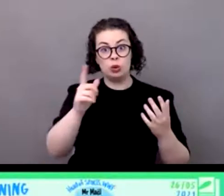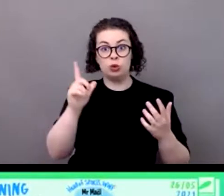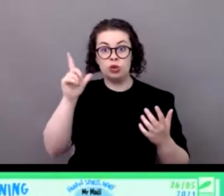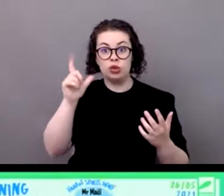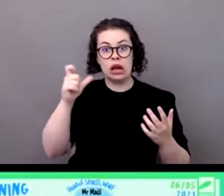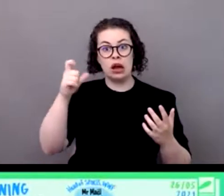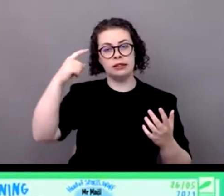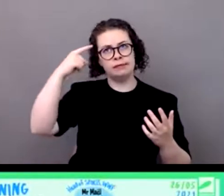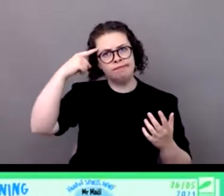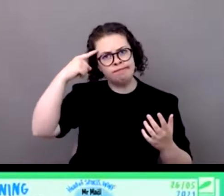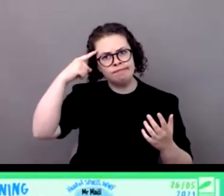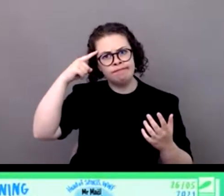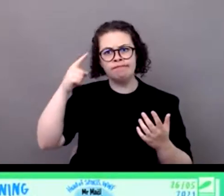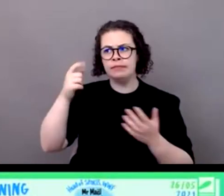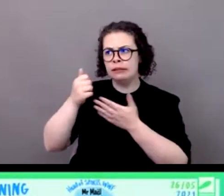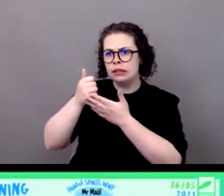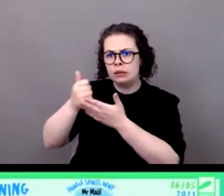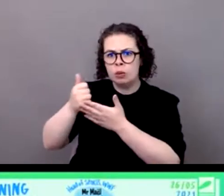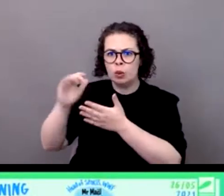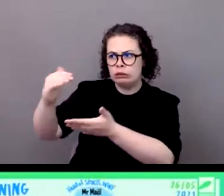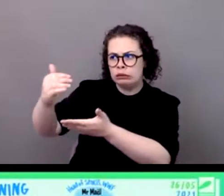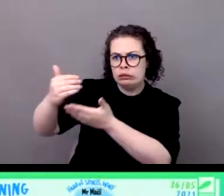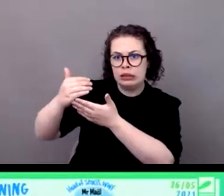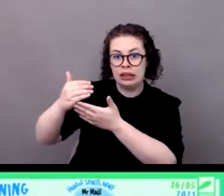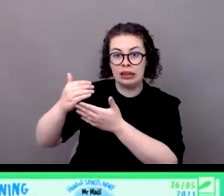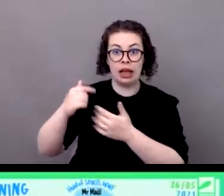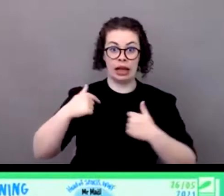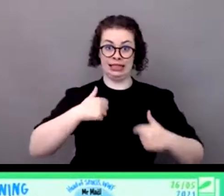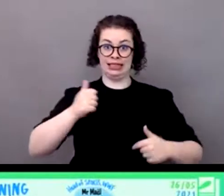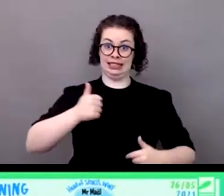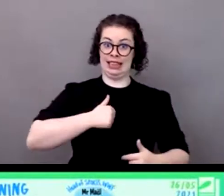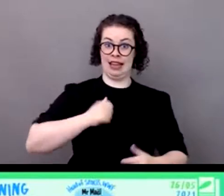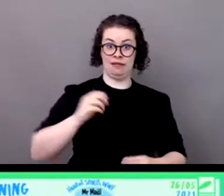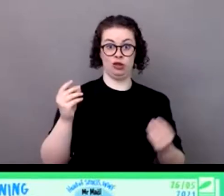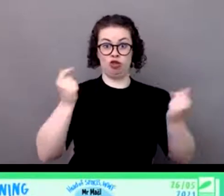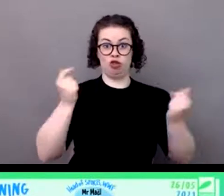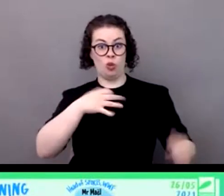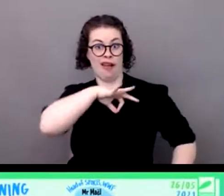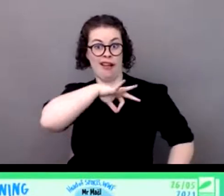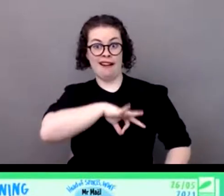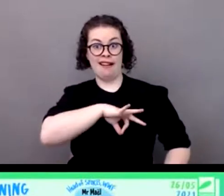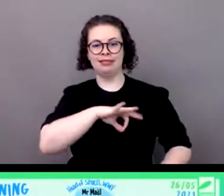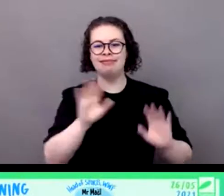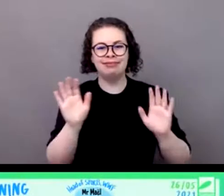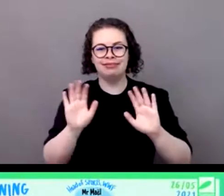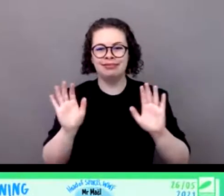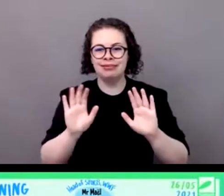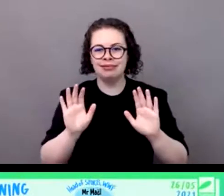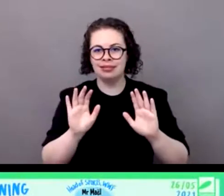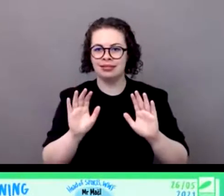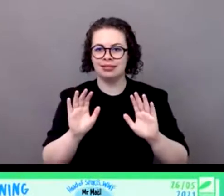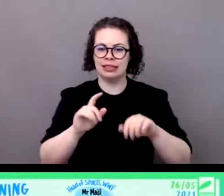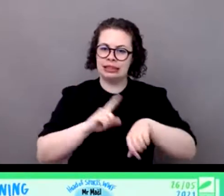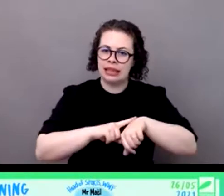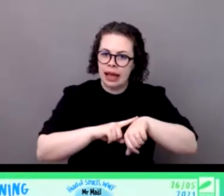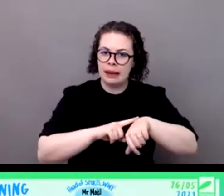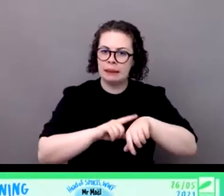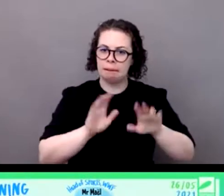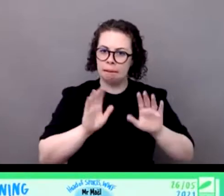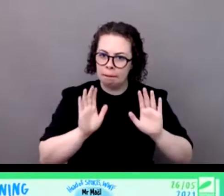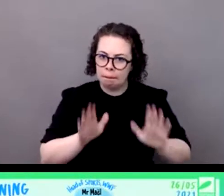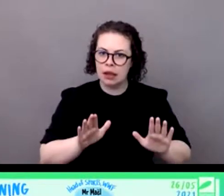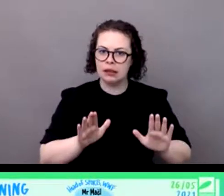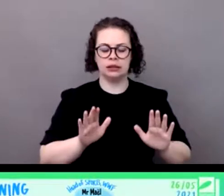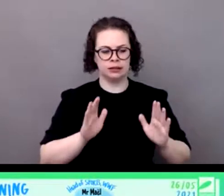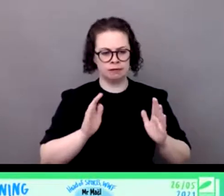sport aux enjeux environnementaux et donc aux projets de société dans lesquels on veut une an on veut